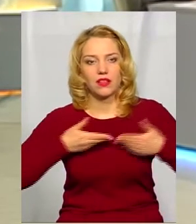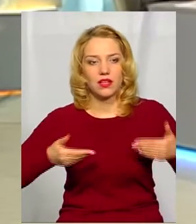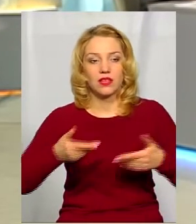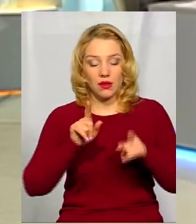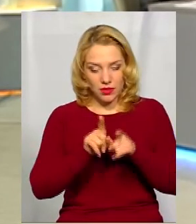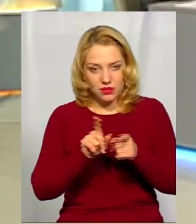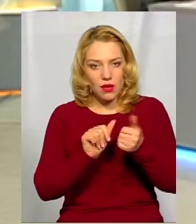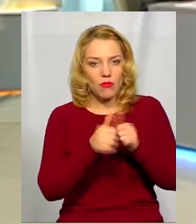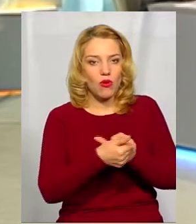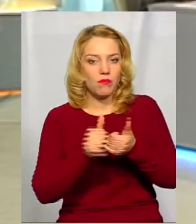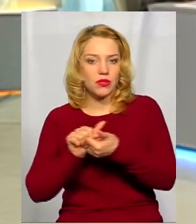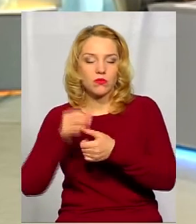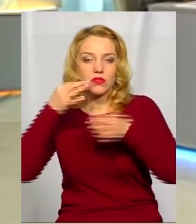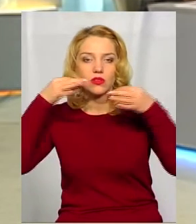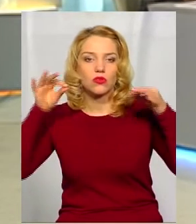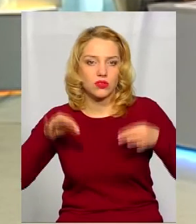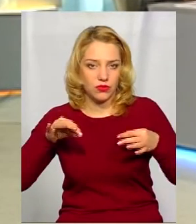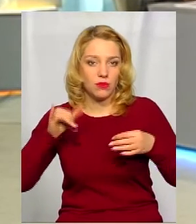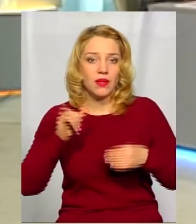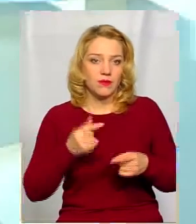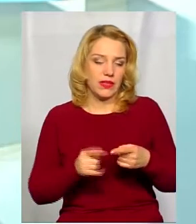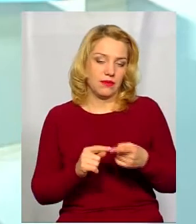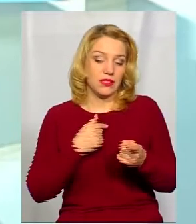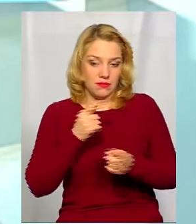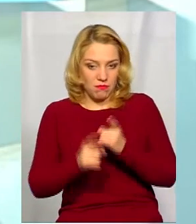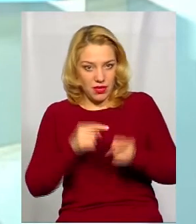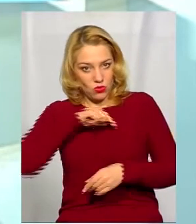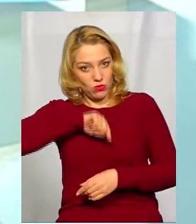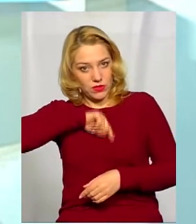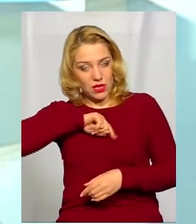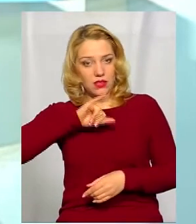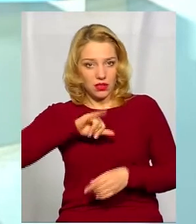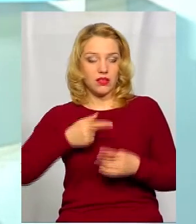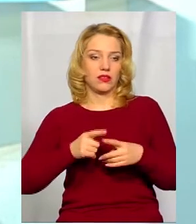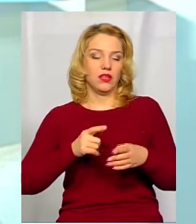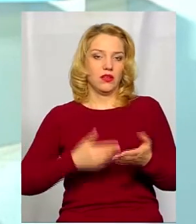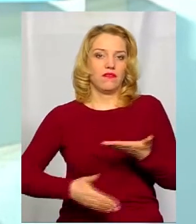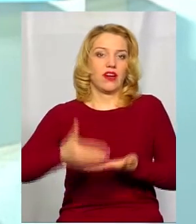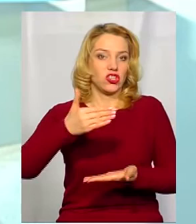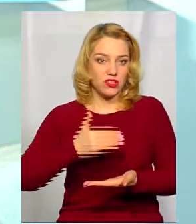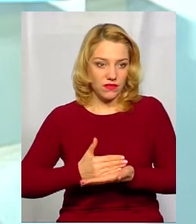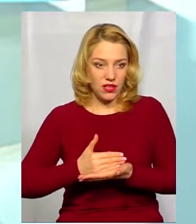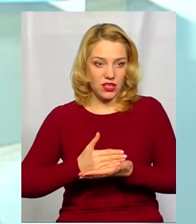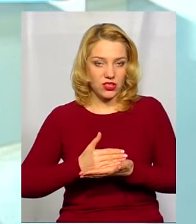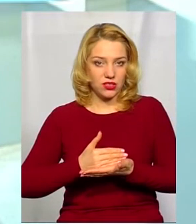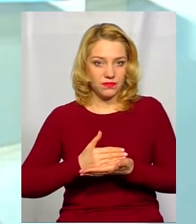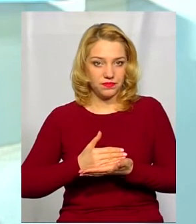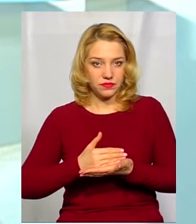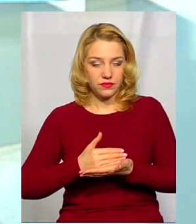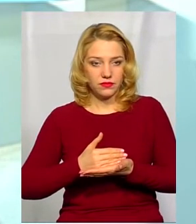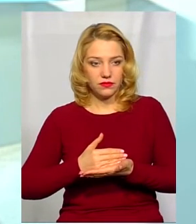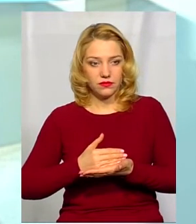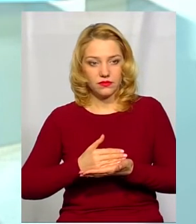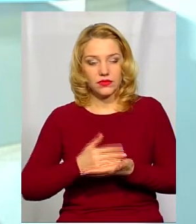змінюємося досвідом, обмінюємося і змінюємося, і врешті-решт, скажімо так, десь чуть-чуть трішки тут і меркантильний.